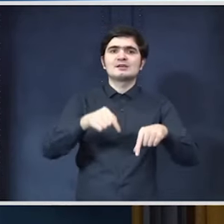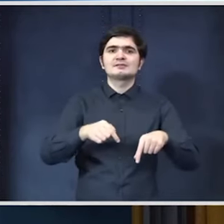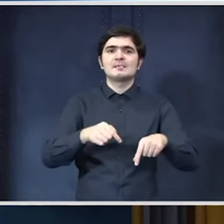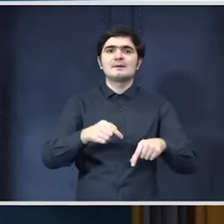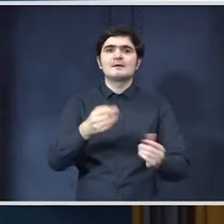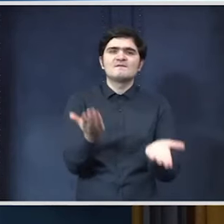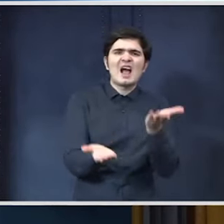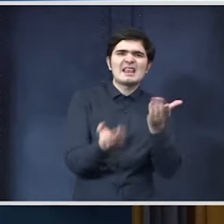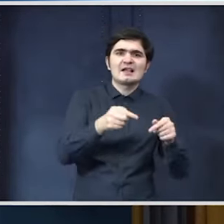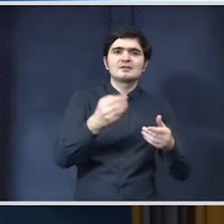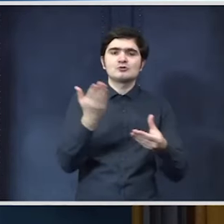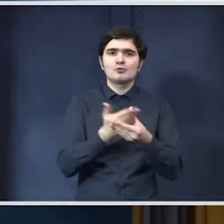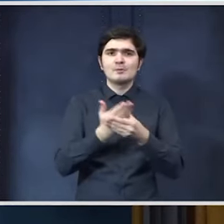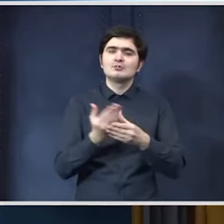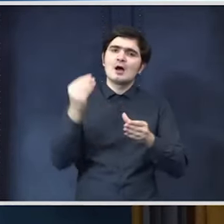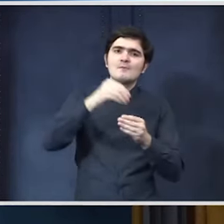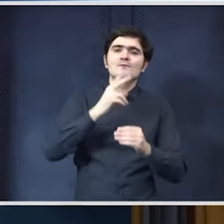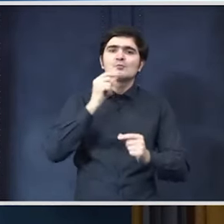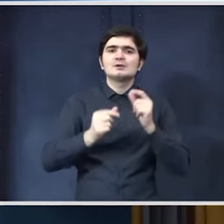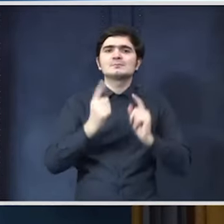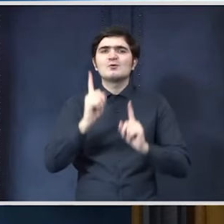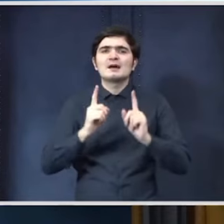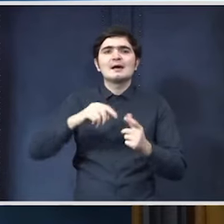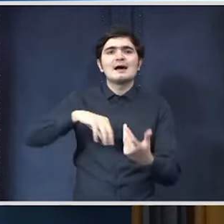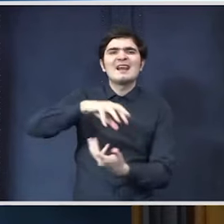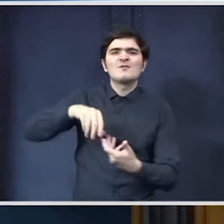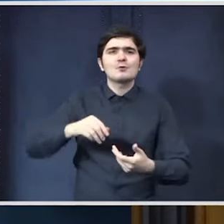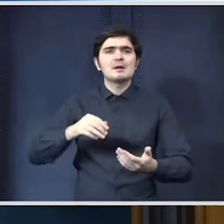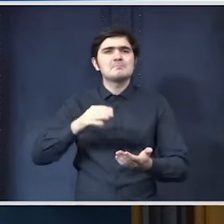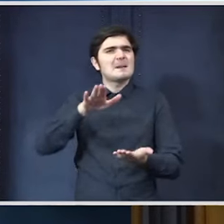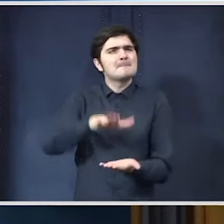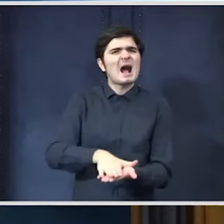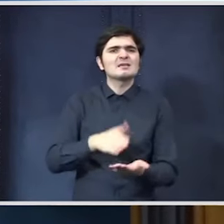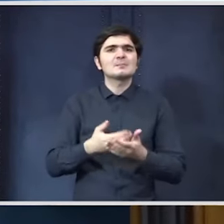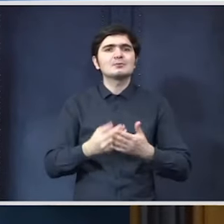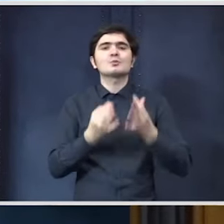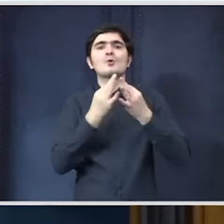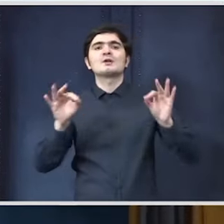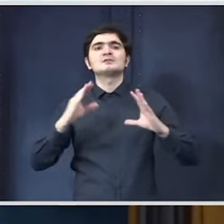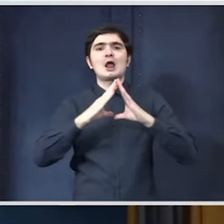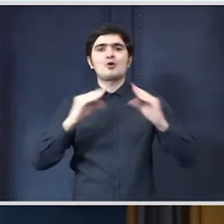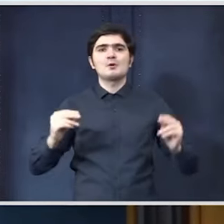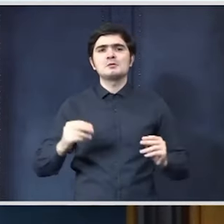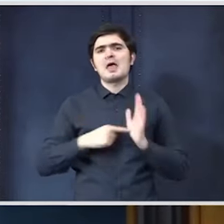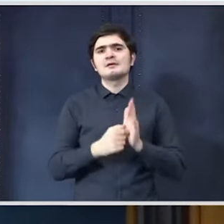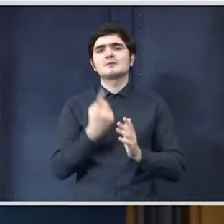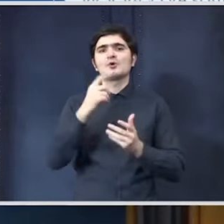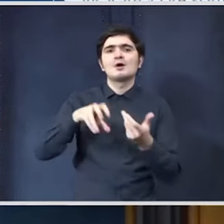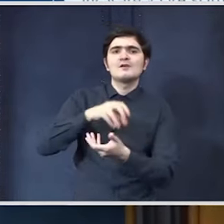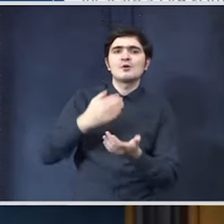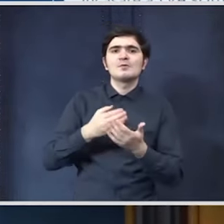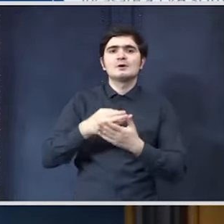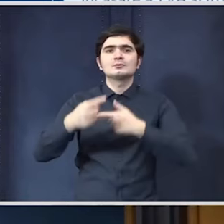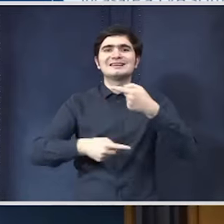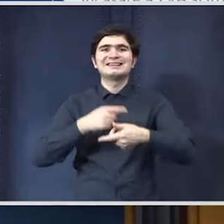documentului niște reforme esențiale pentru modernizarea României. Vorbim de o reformă a sistemului de